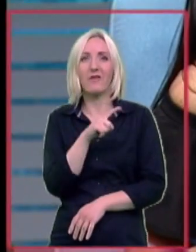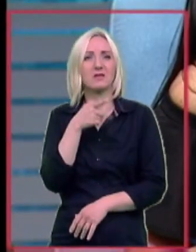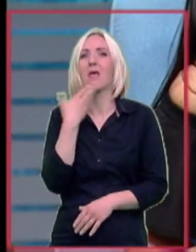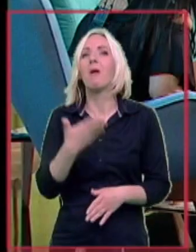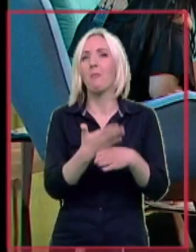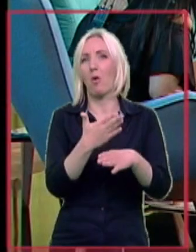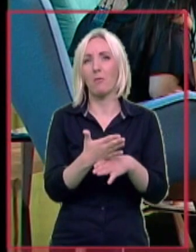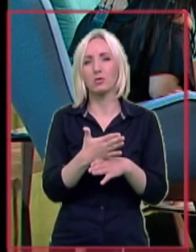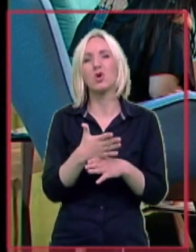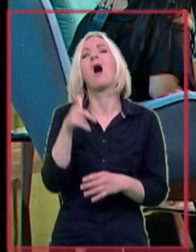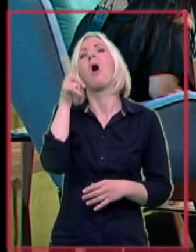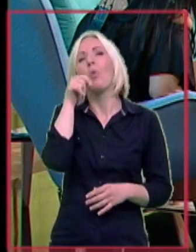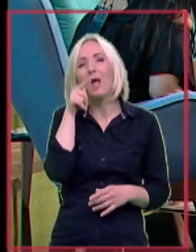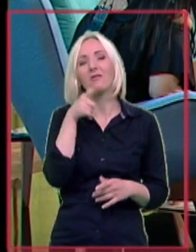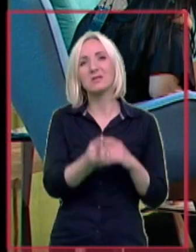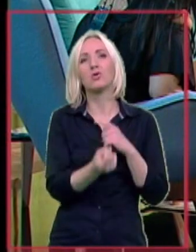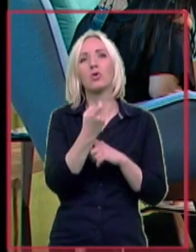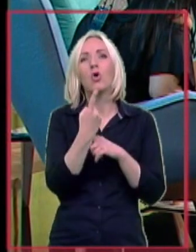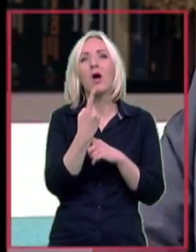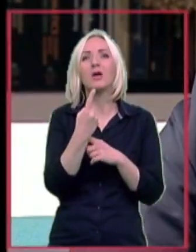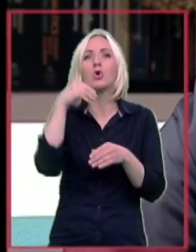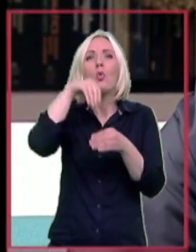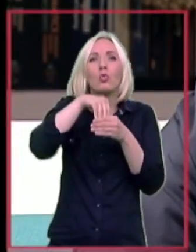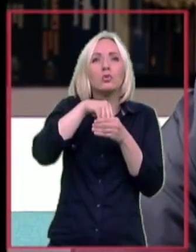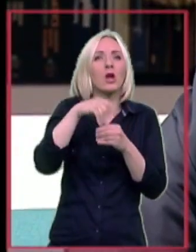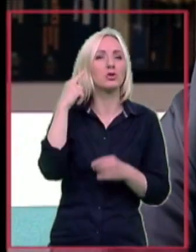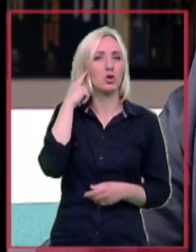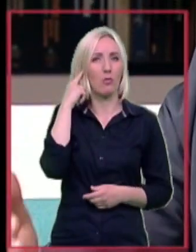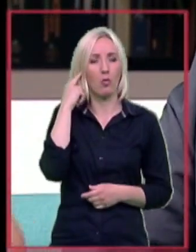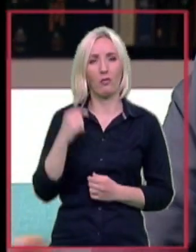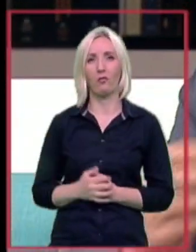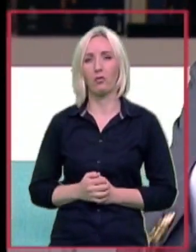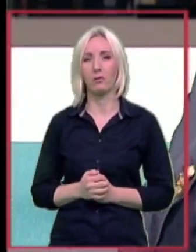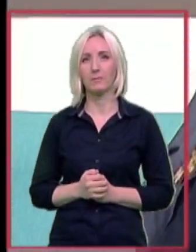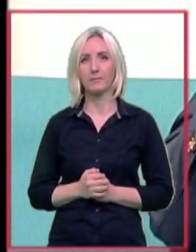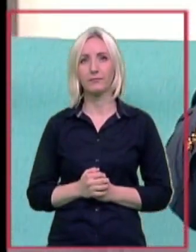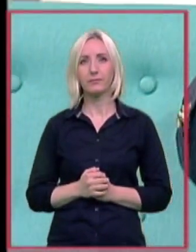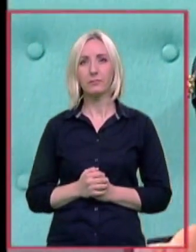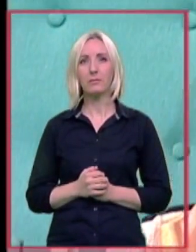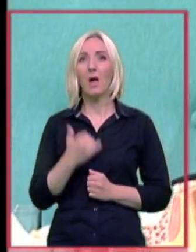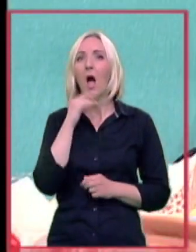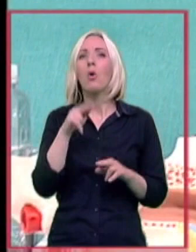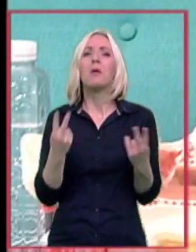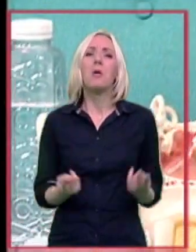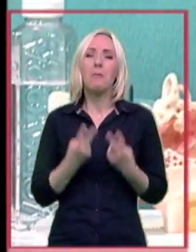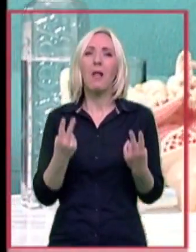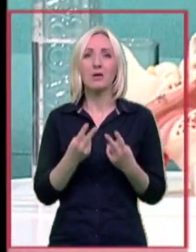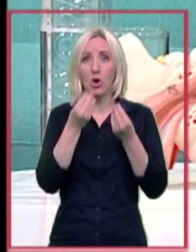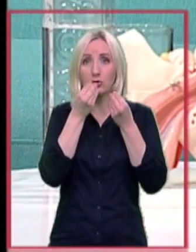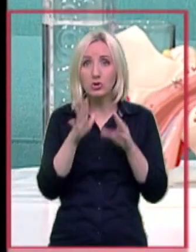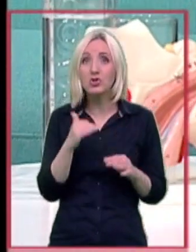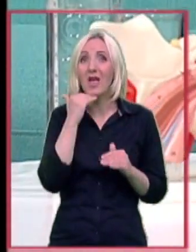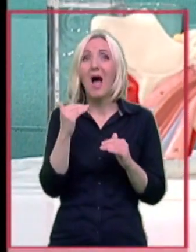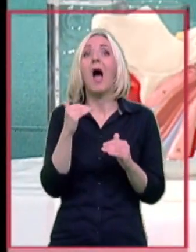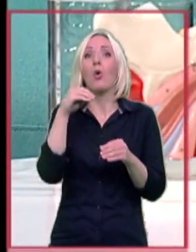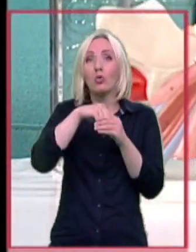nema pomoć. Međutim, uglavno se sve to dešava u unutrašnjem uvu i ukoliko imate neko blaže oštećenje, ako je na nivou